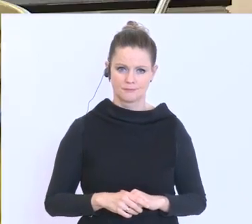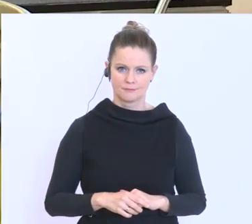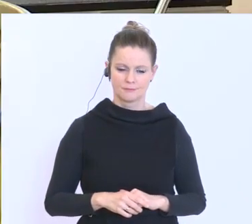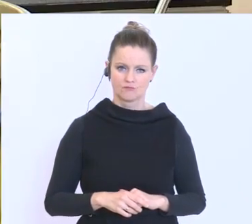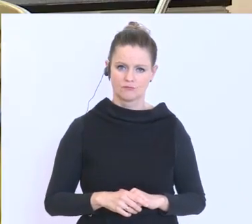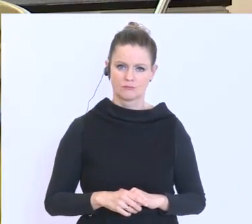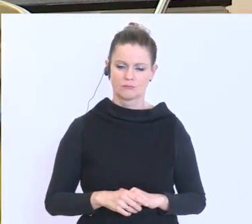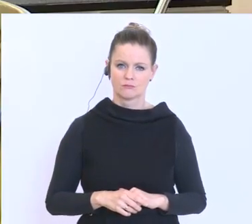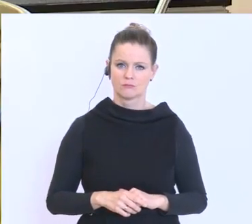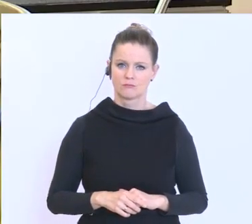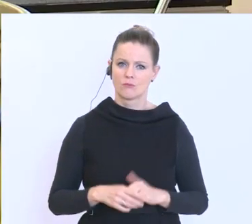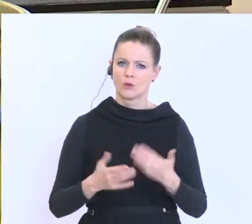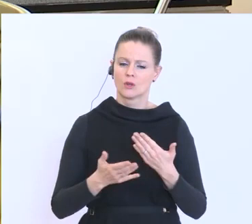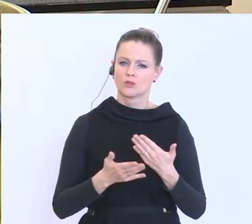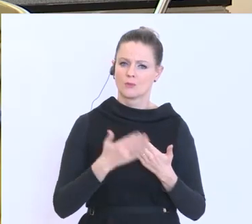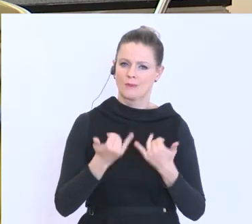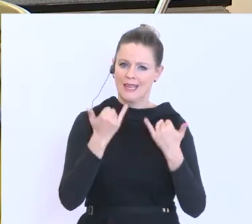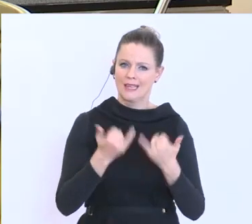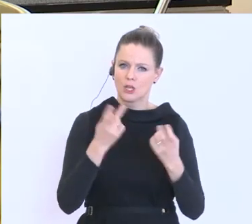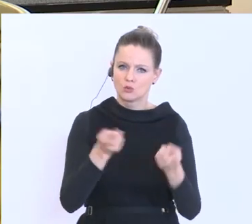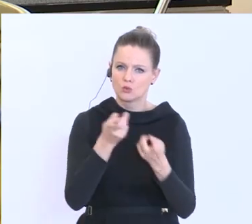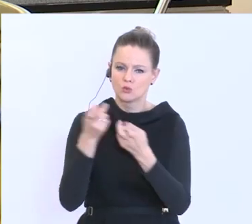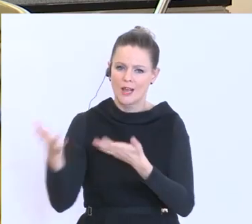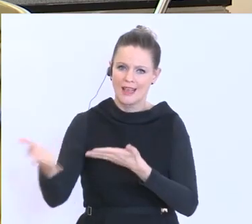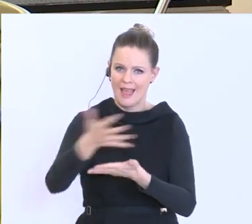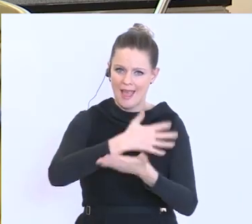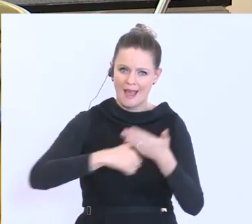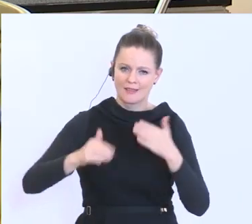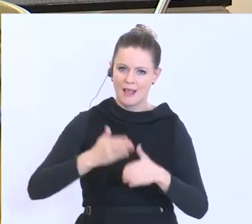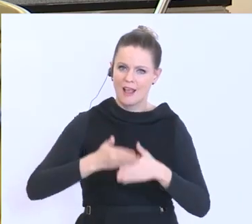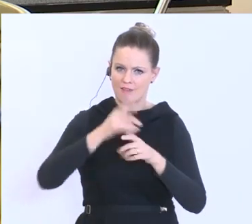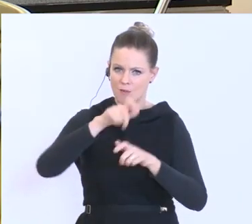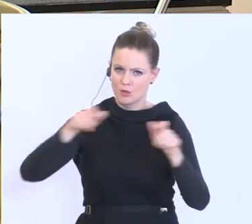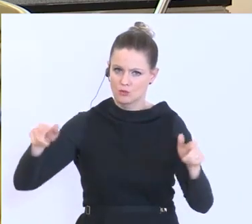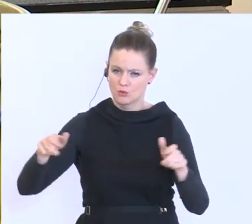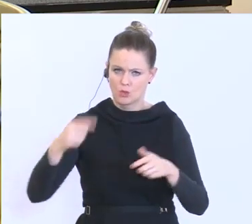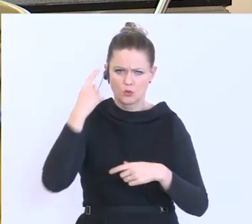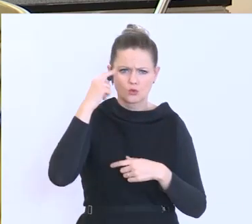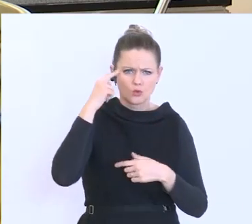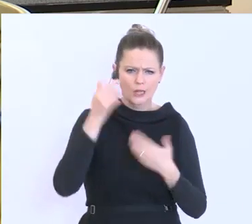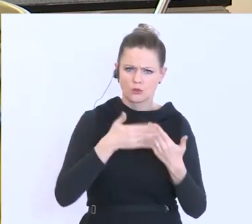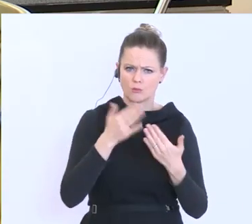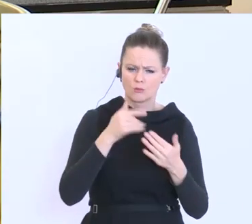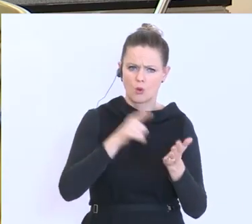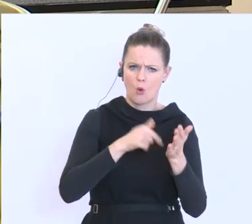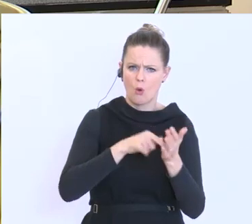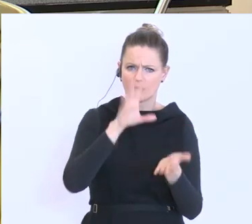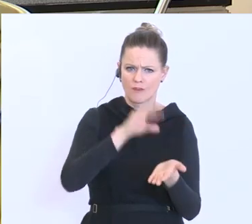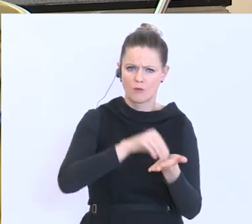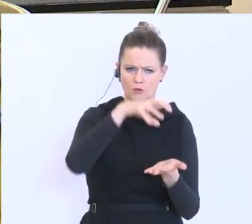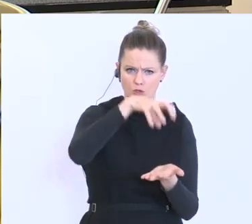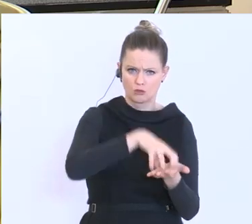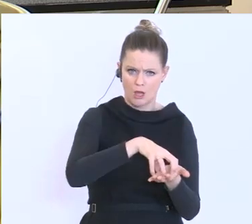Wenn Sie jetzt Erntehelfer suchen, zum Beispiel Studenten, die oft in der Stadt sind, wie werden denn diese unter den gegebenen Bedingungen überhaupt